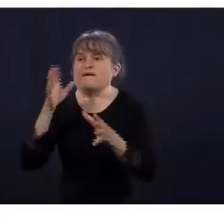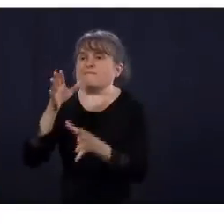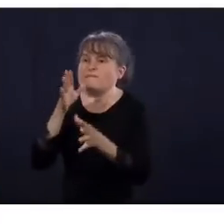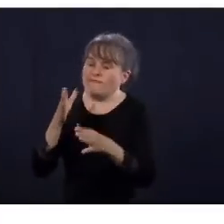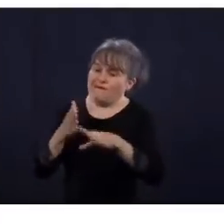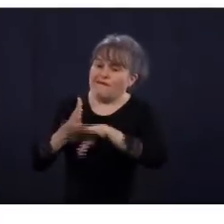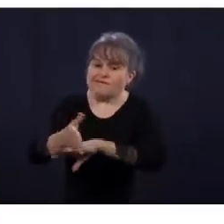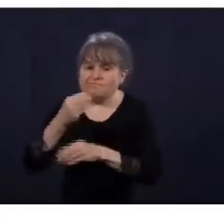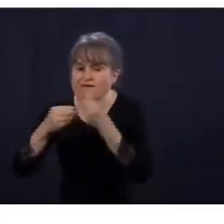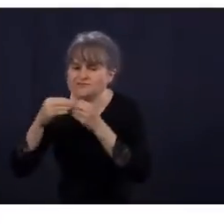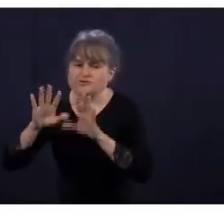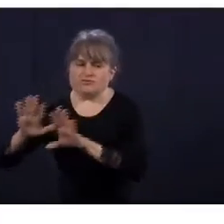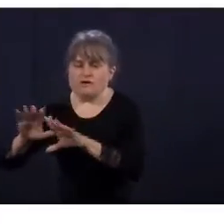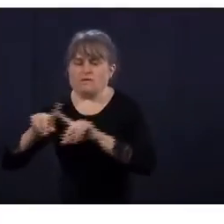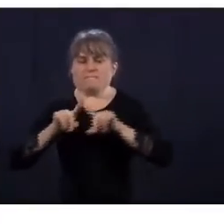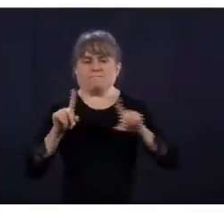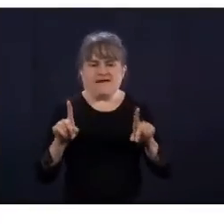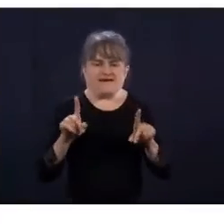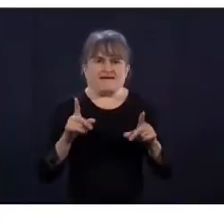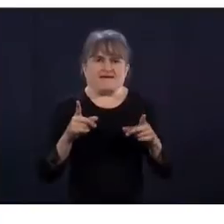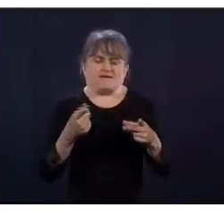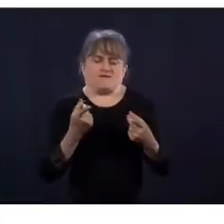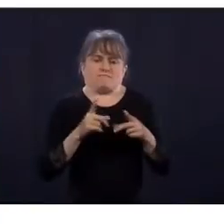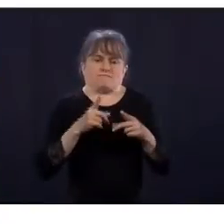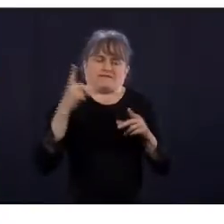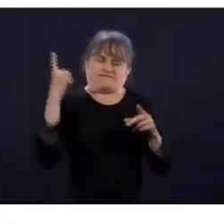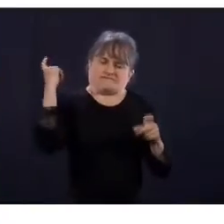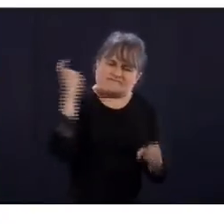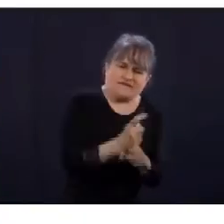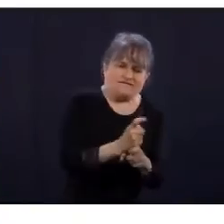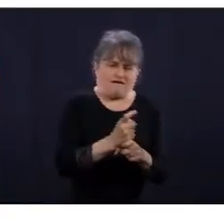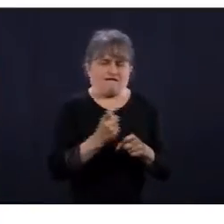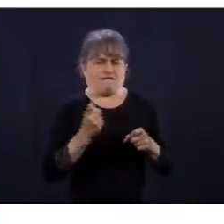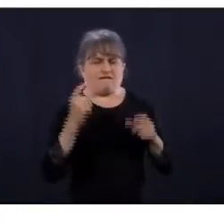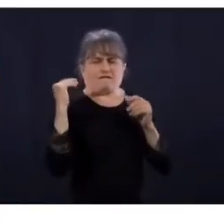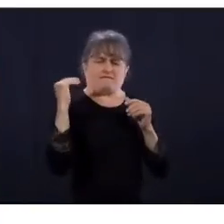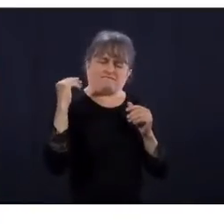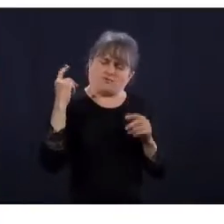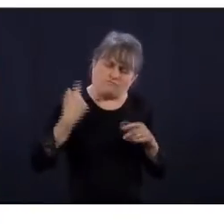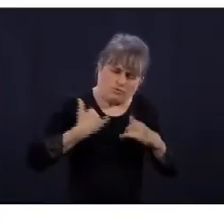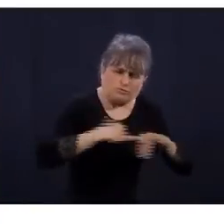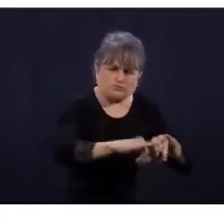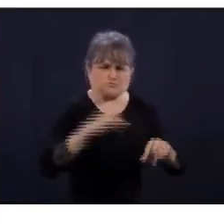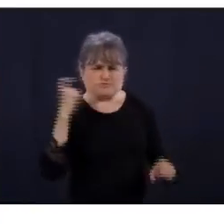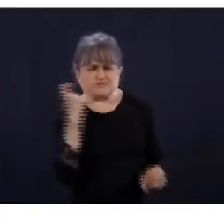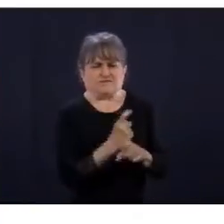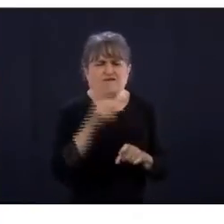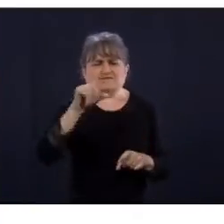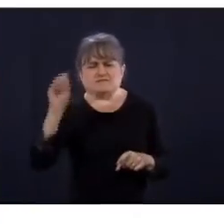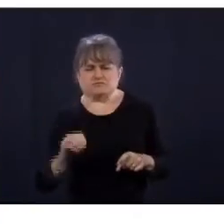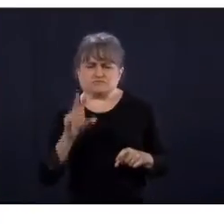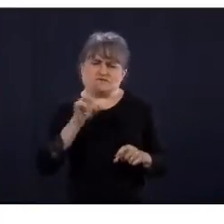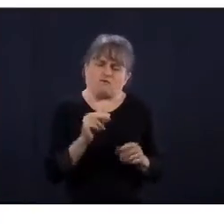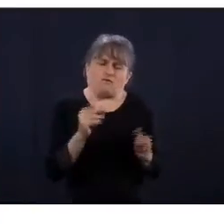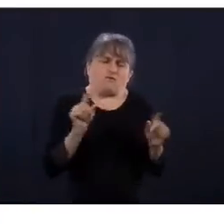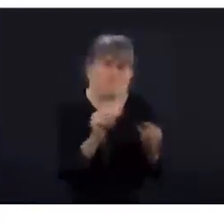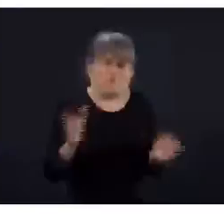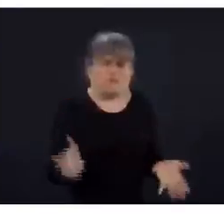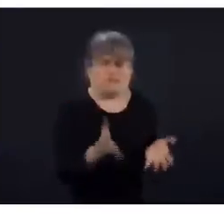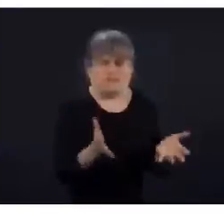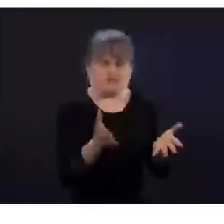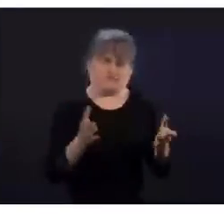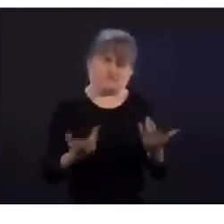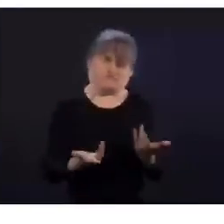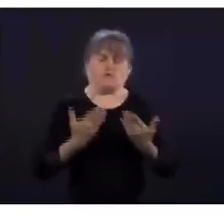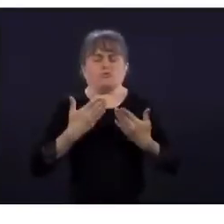par rapport à la situation dans les CHSLD, qui ne date pourtant pas d'hier, alors qu'elle a ministre à partir de 2007. Est-ce que c'est parce que